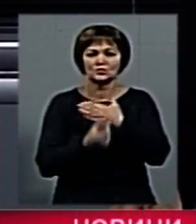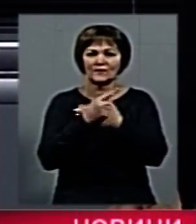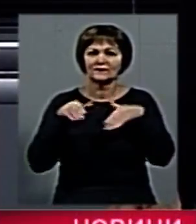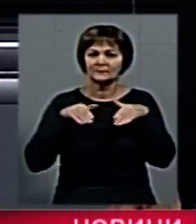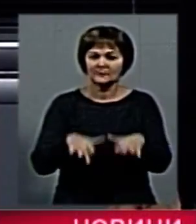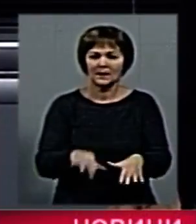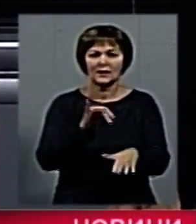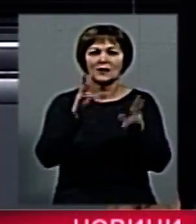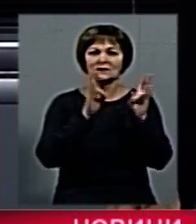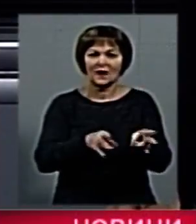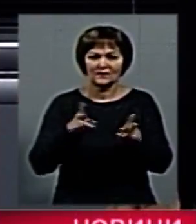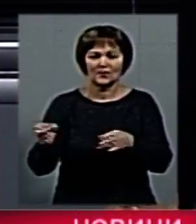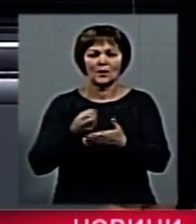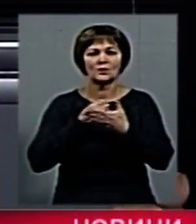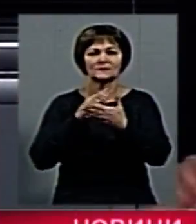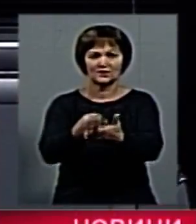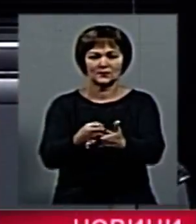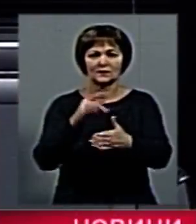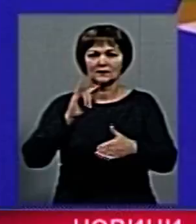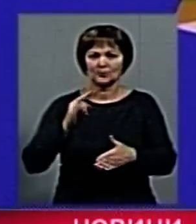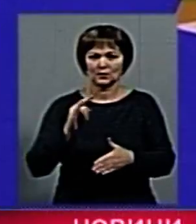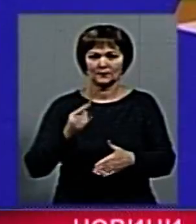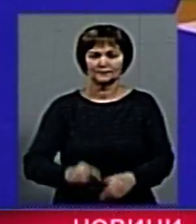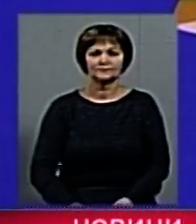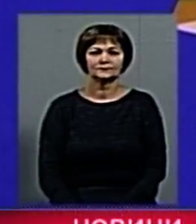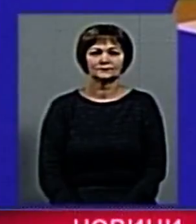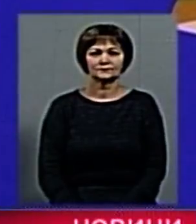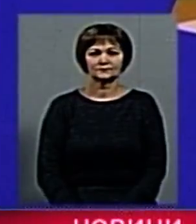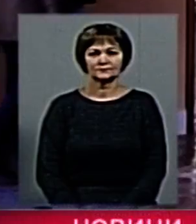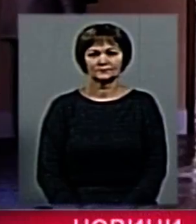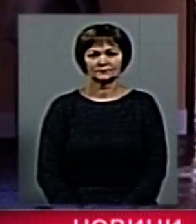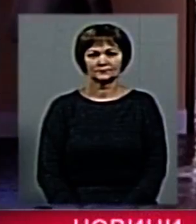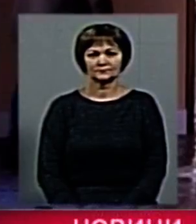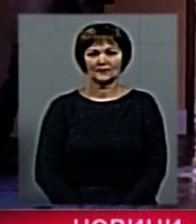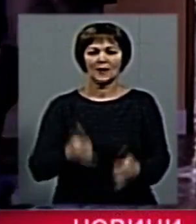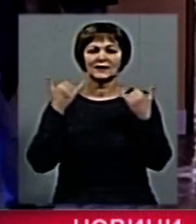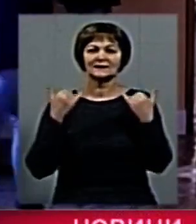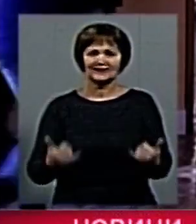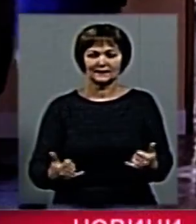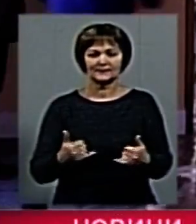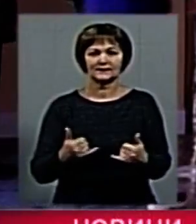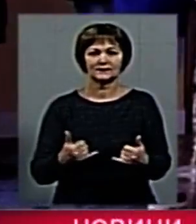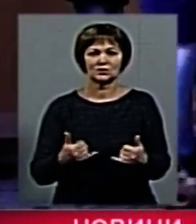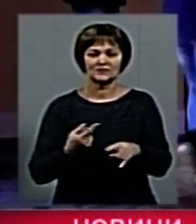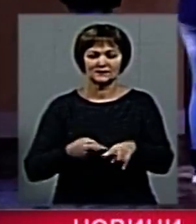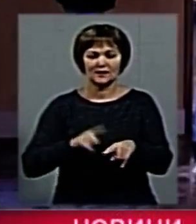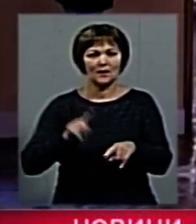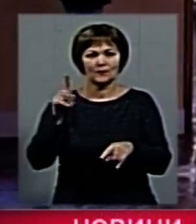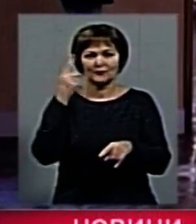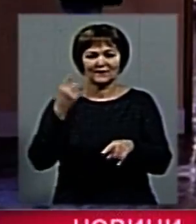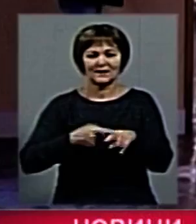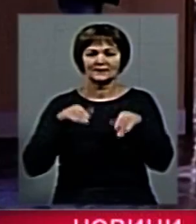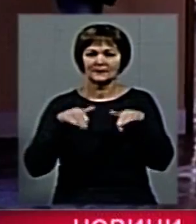слідство. Із травмами дитину госпіталізовано. На даний час у ході першочергових